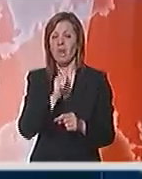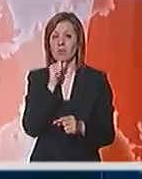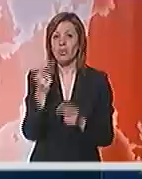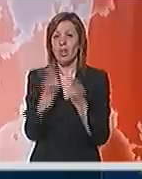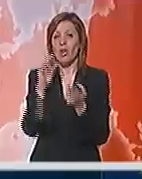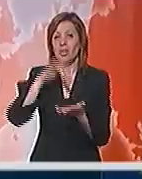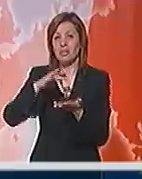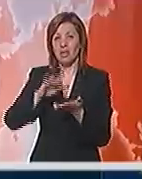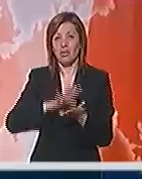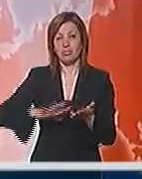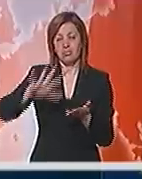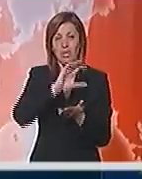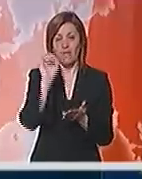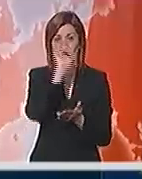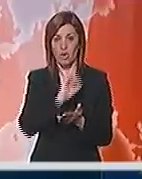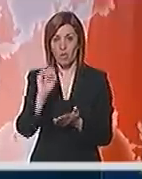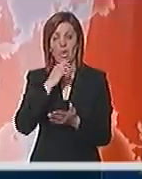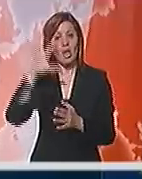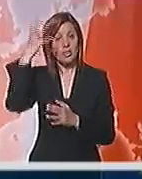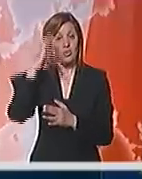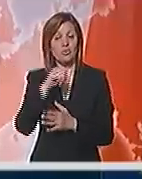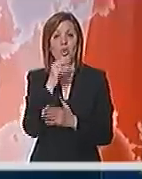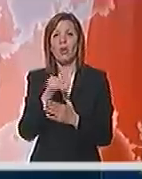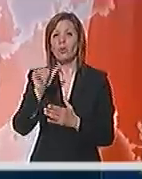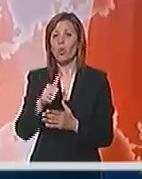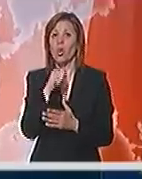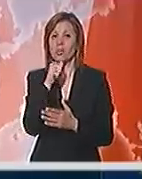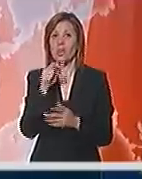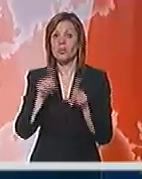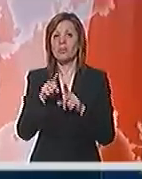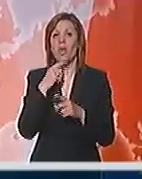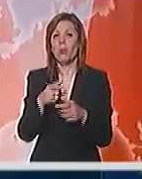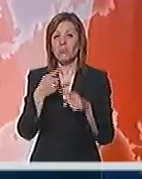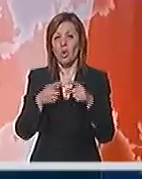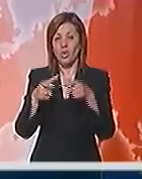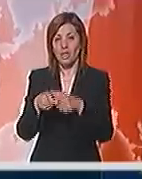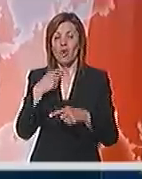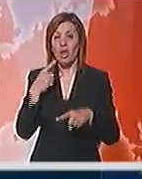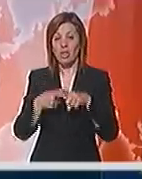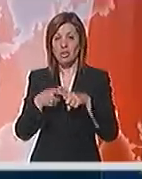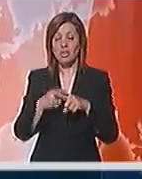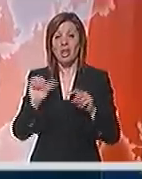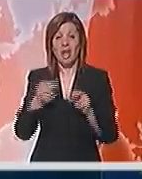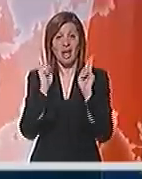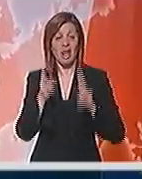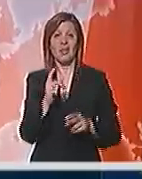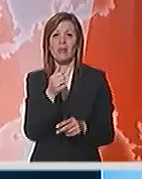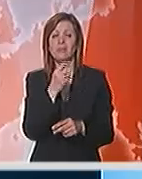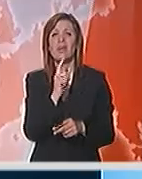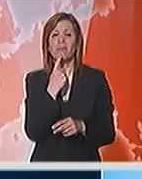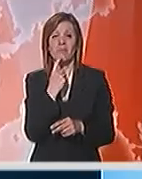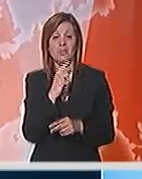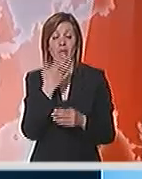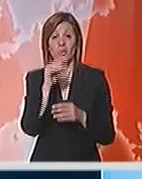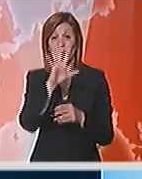kao i u centralnim predelima kontinenta. Sunčano u jugoistočnoj Evropi i na Peninskom poluostrvu. Najkladnije u Finskoj, od 5 do